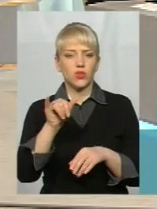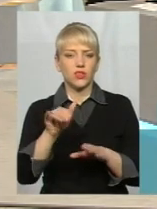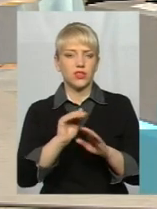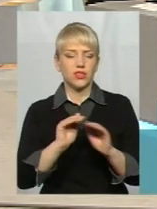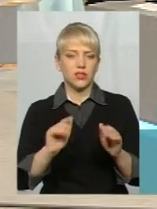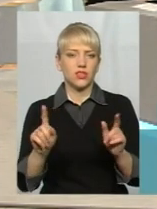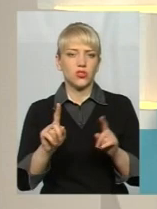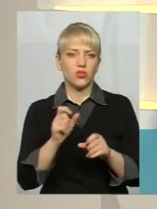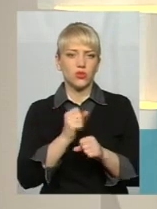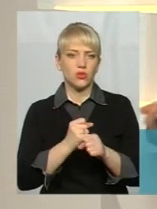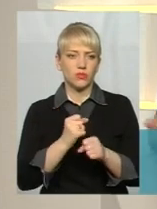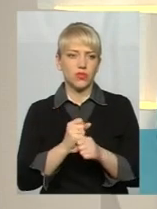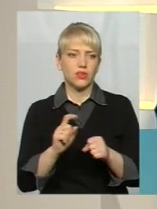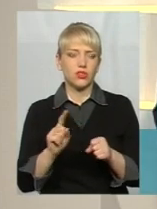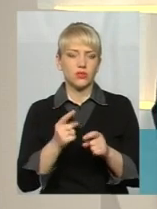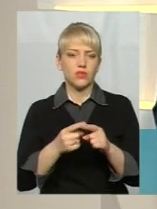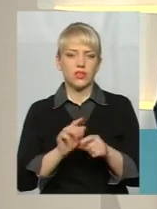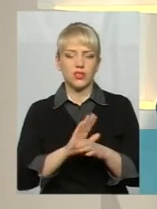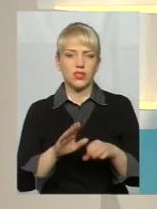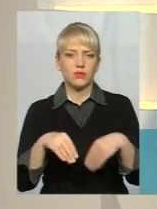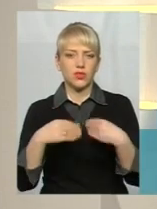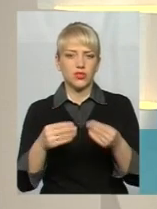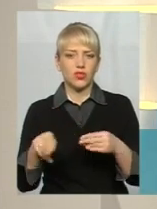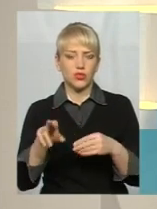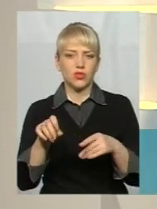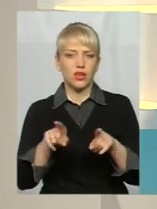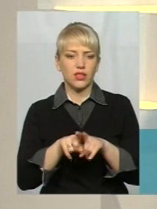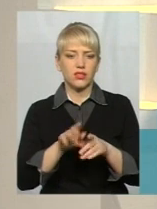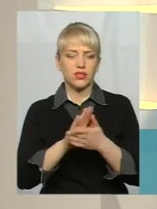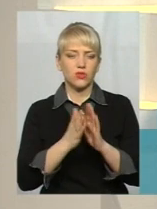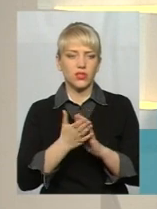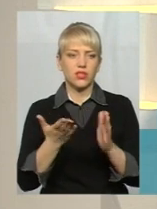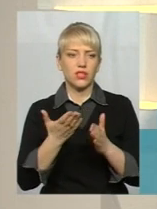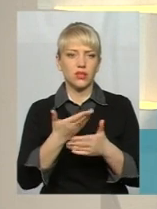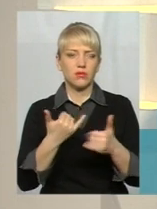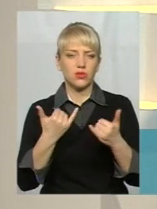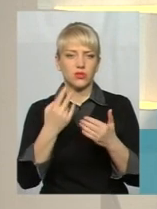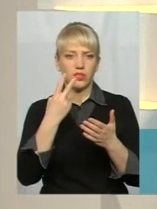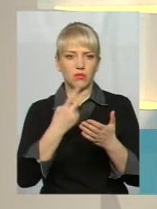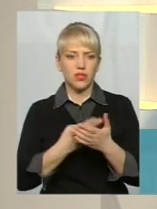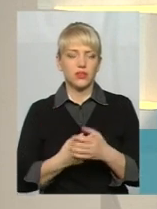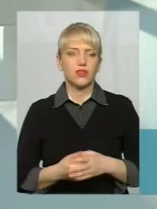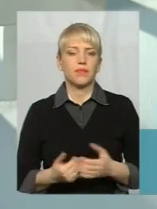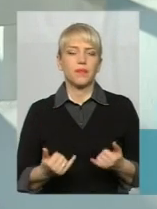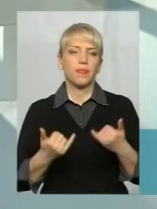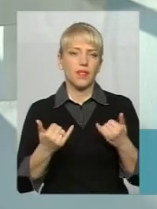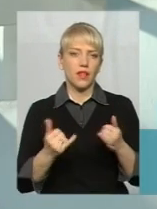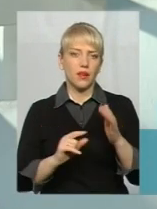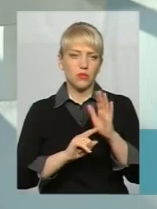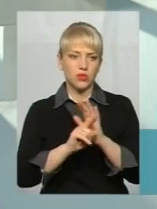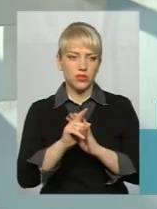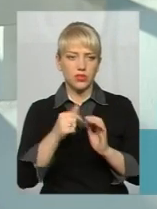робити, аби це не спричинило таких ситуацій, які ми сьогодні бачили у сюжеті. Для початку я би